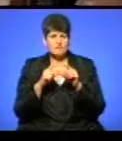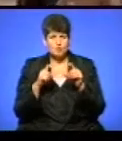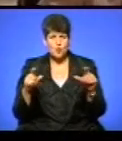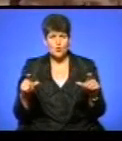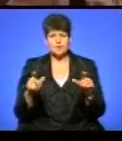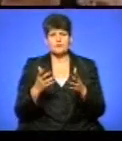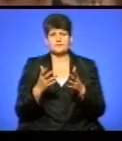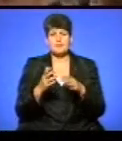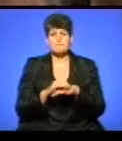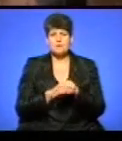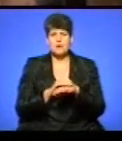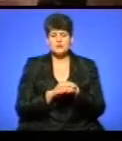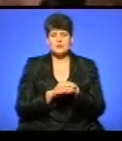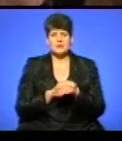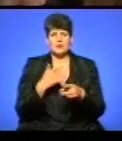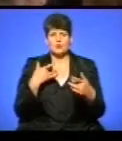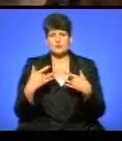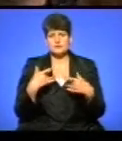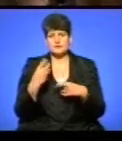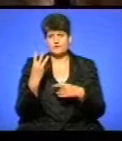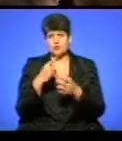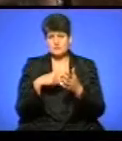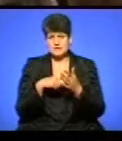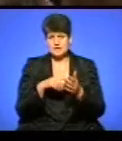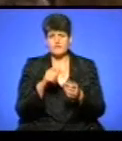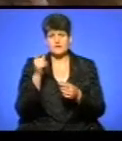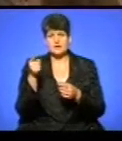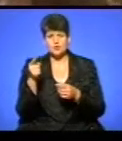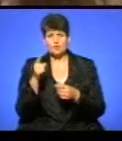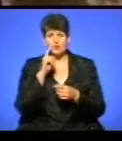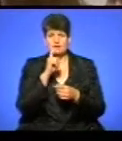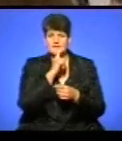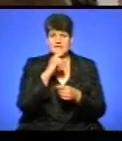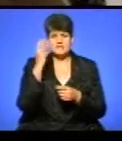благодійні рок-концерти в трьох містах були в Тернопіль, Вінниці, Хмельницькому.